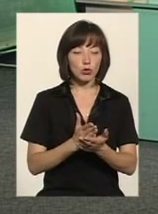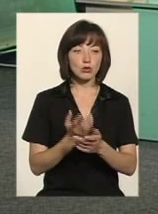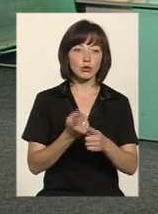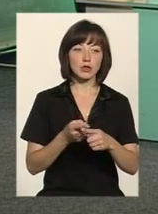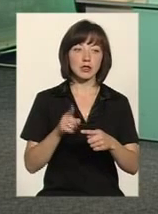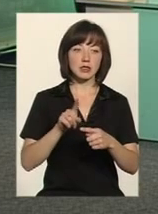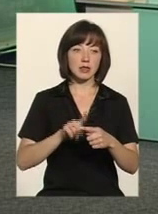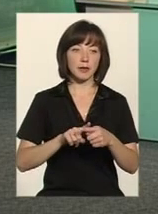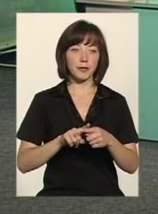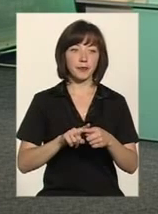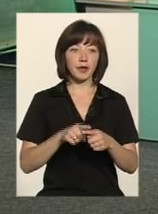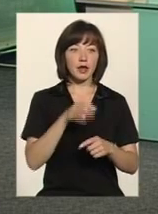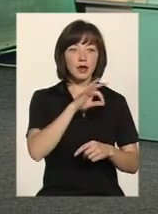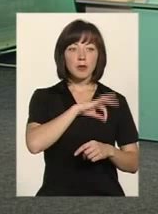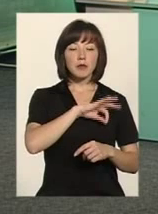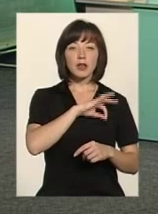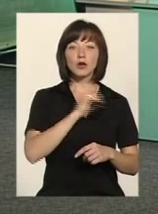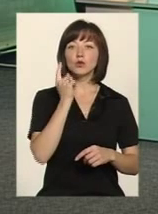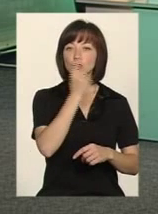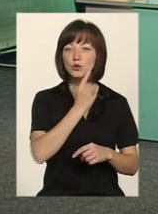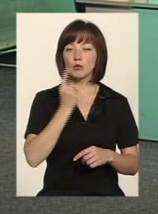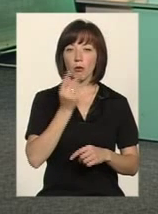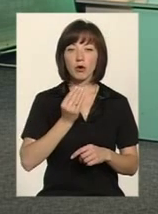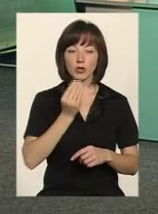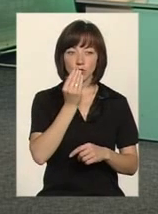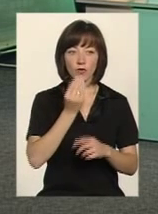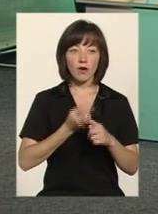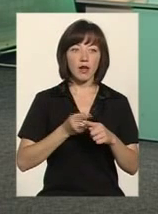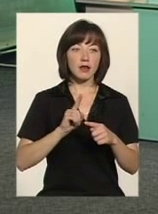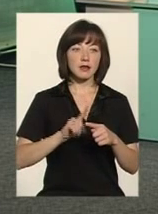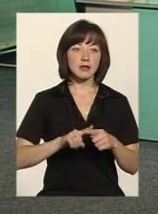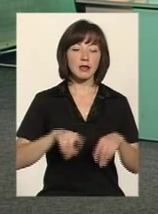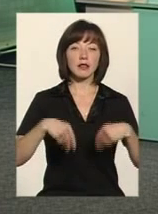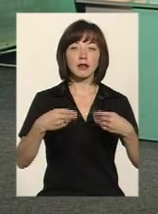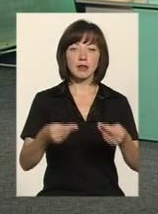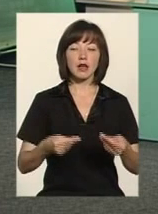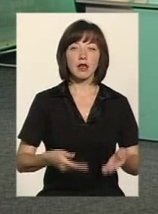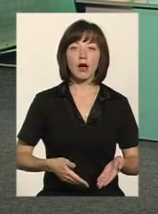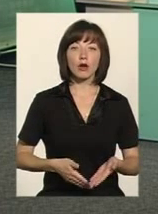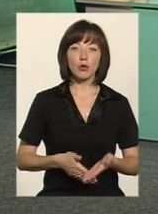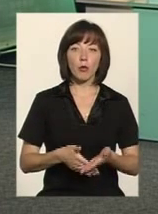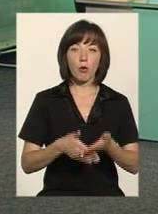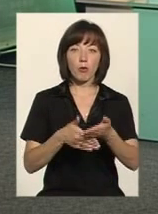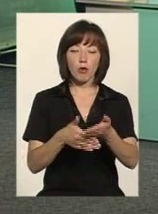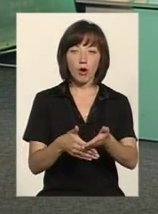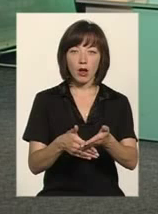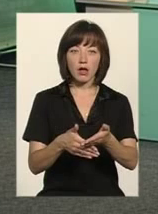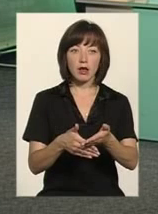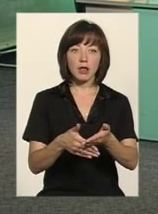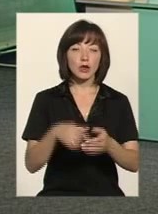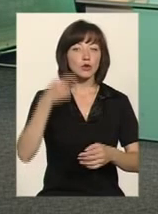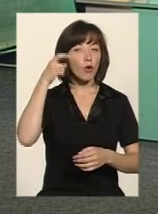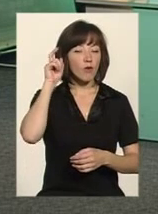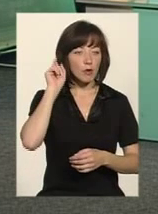це і пільгове зубопротезування, це надання матеріальної допомоги, забезпечення